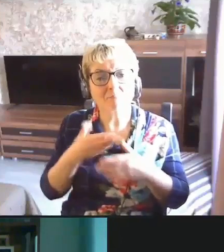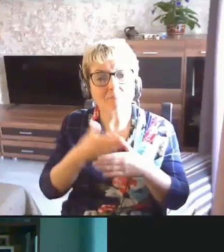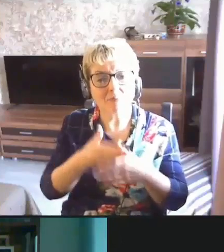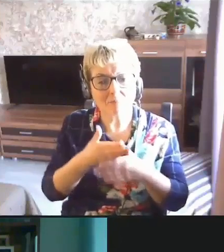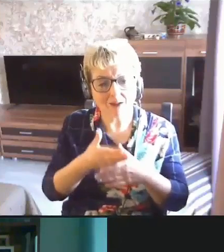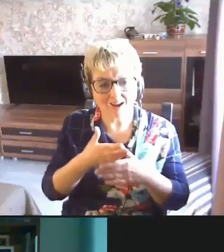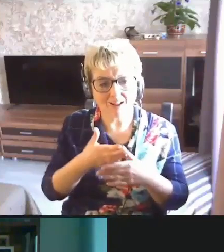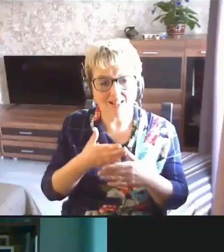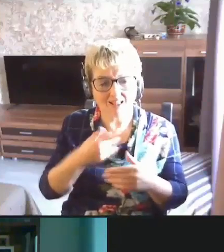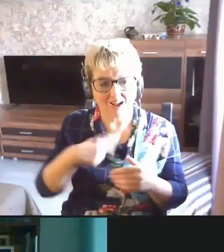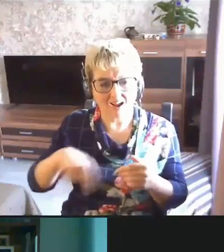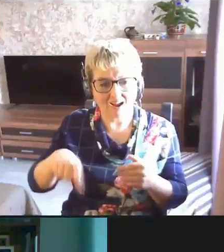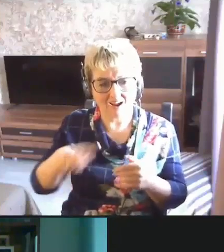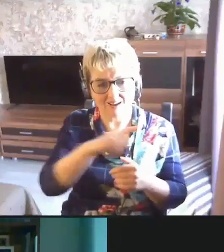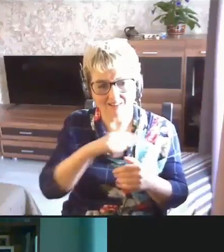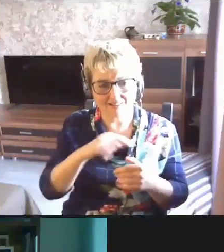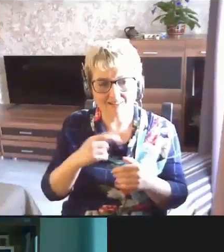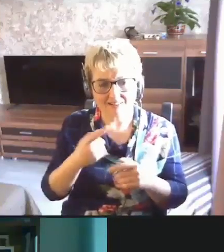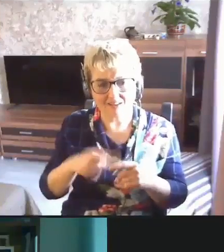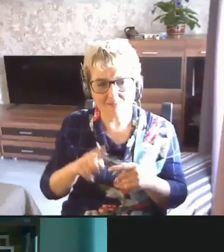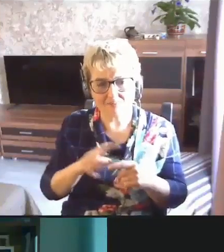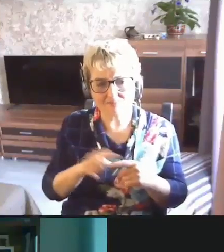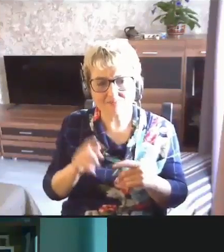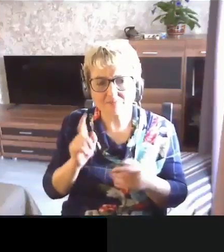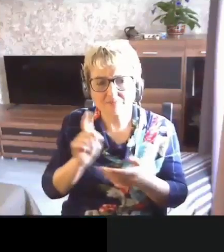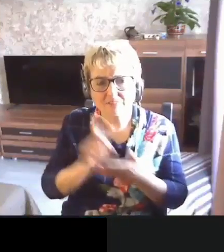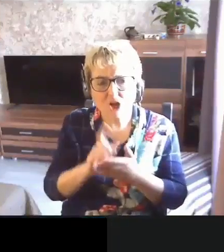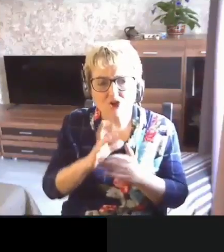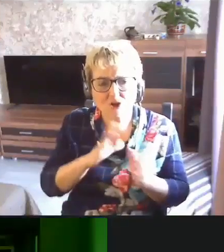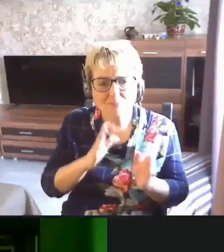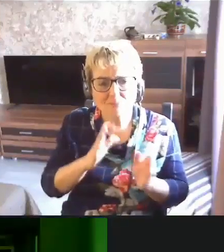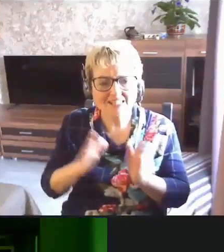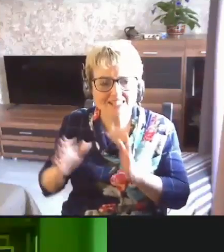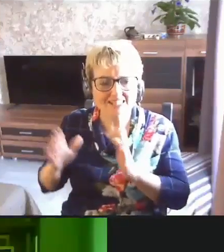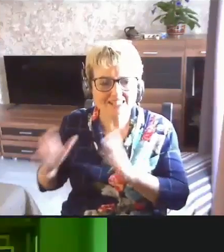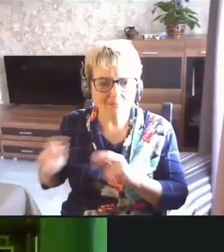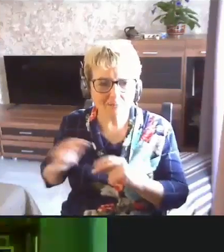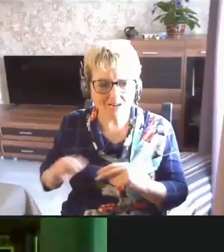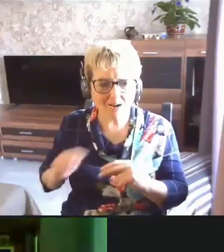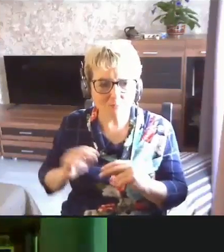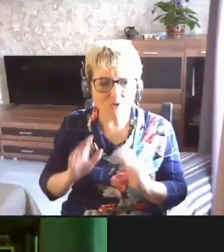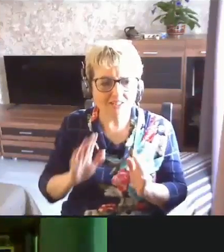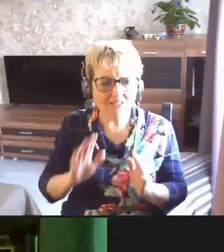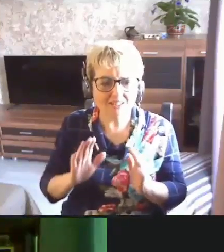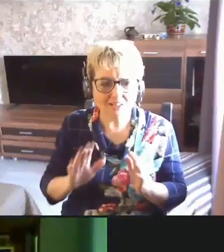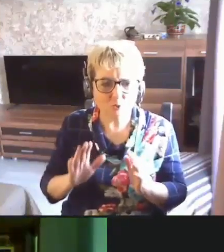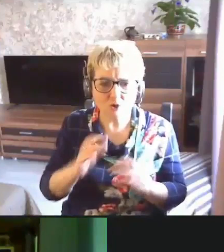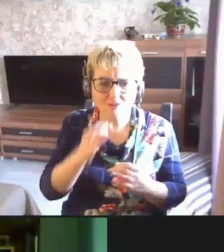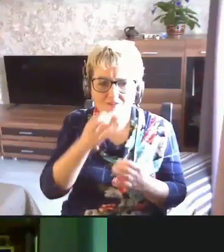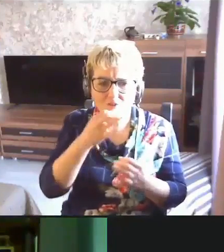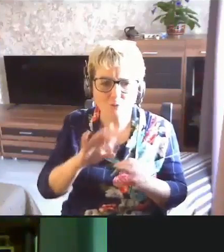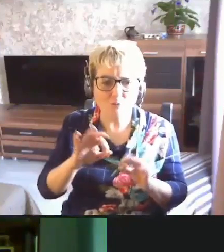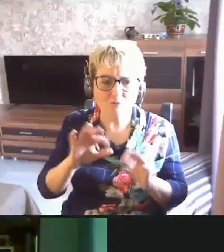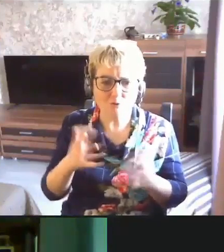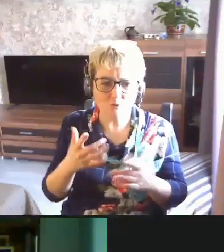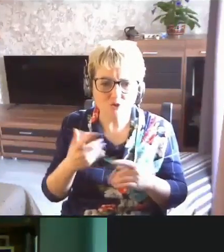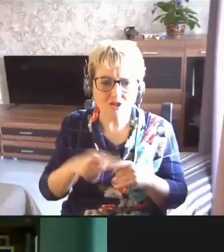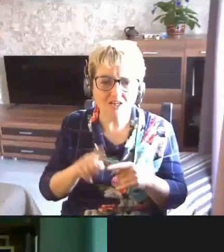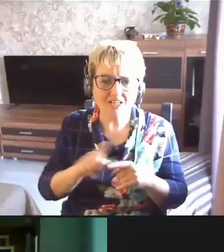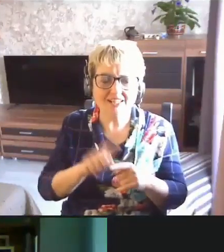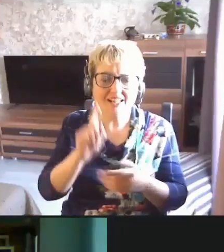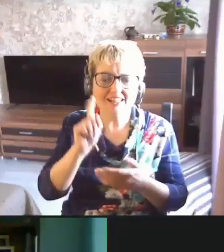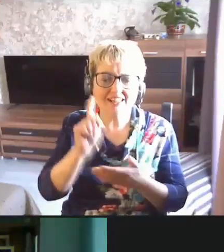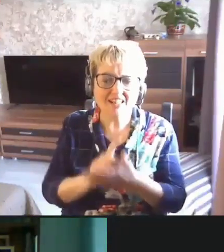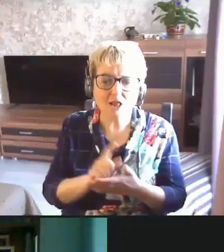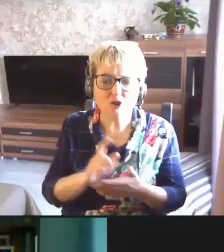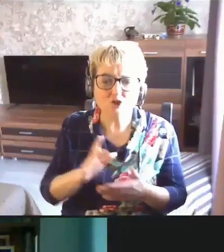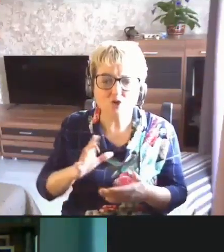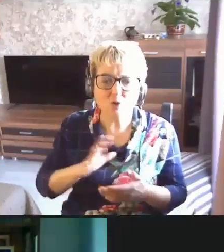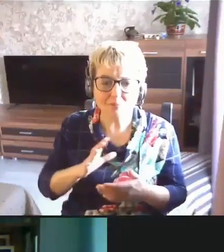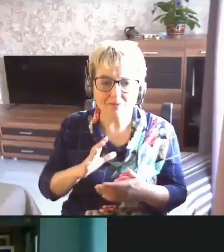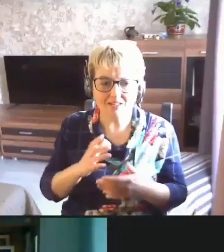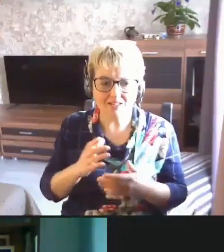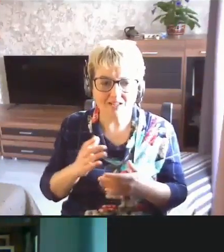помогла, это должна быть системная работа, это не только и в любом случае, это должно